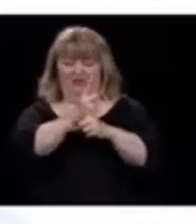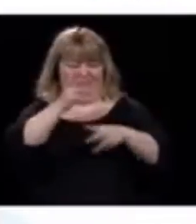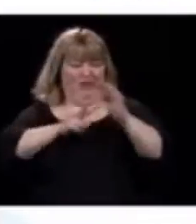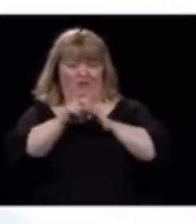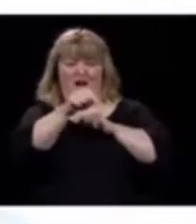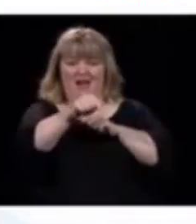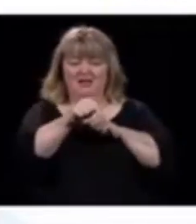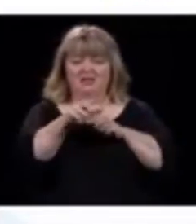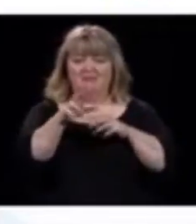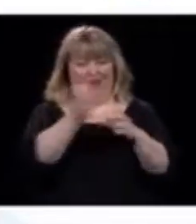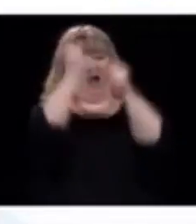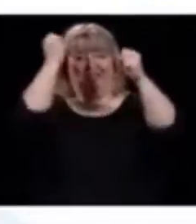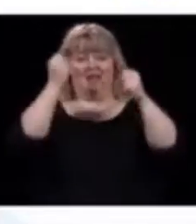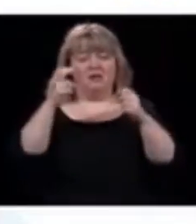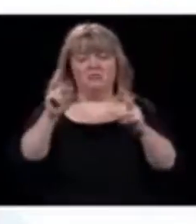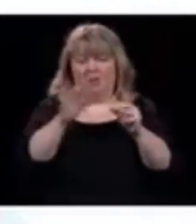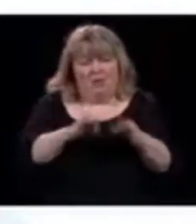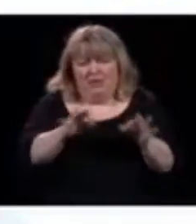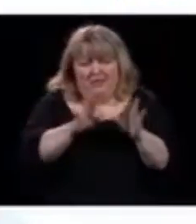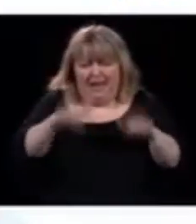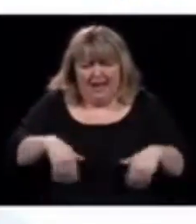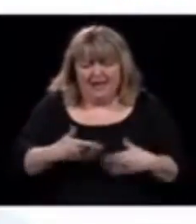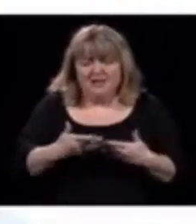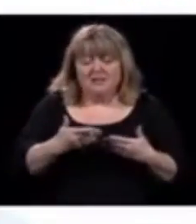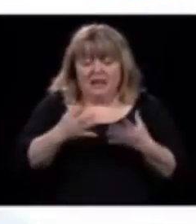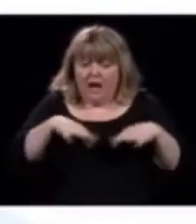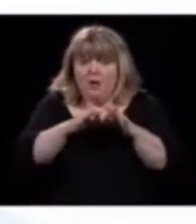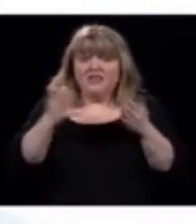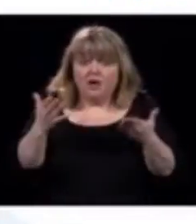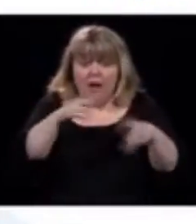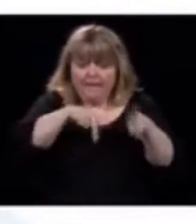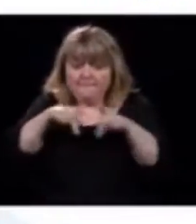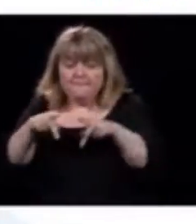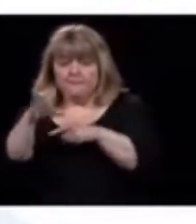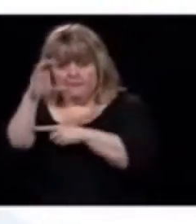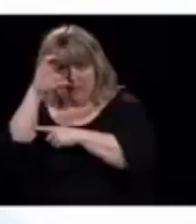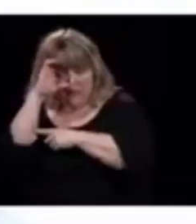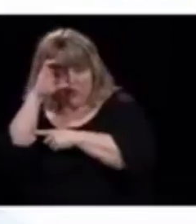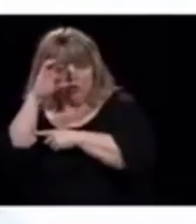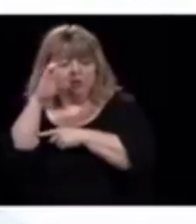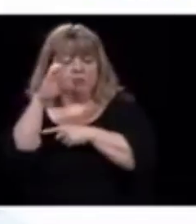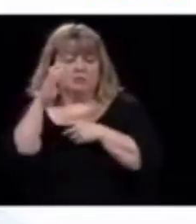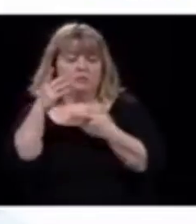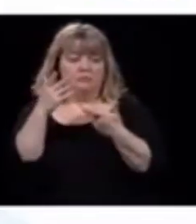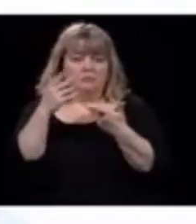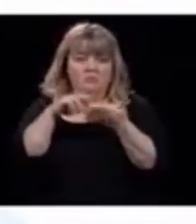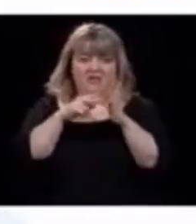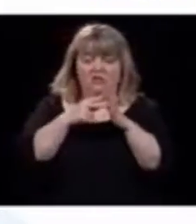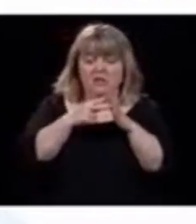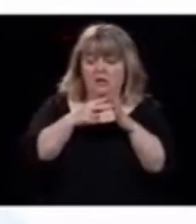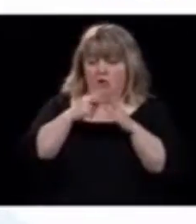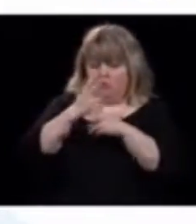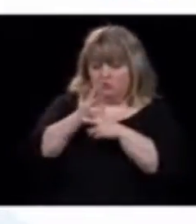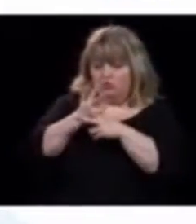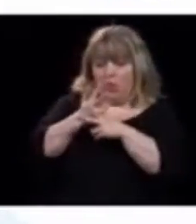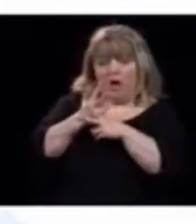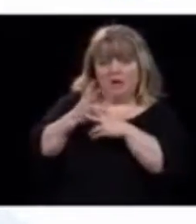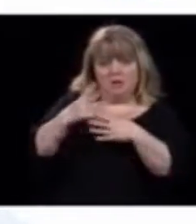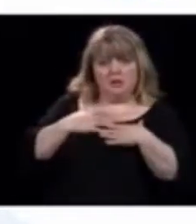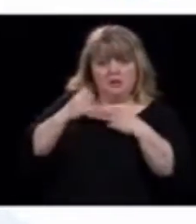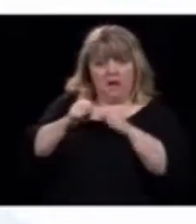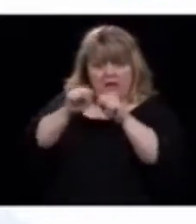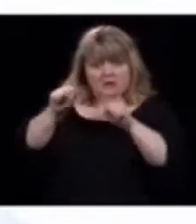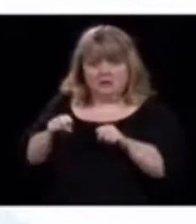'intéresse. Ce qui m'importe, c'est que la population québécoise fasse ce qu'elle a à faire pour qu'on n'ait pas l'impact sur les soins, puis que notre système de